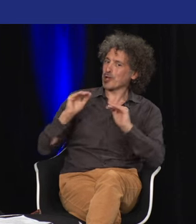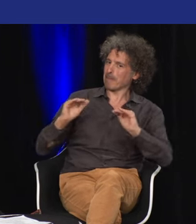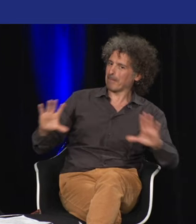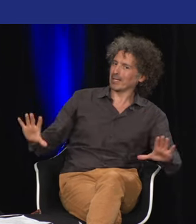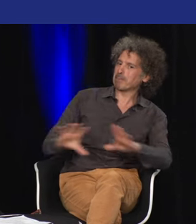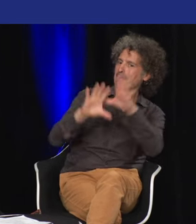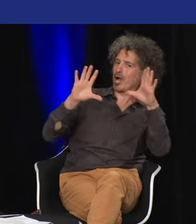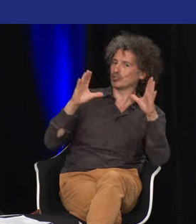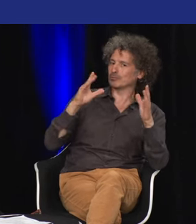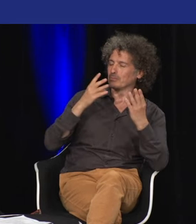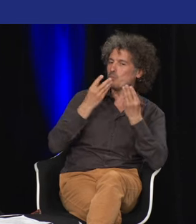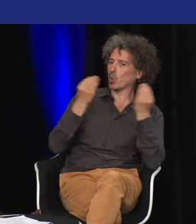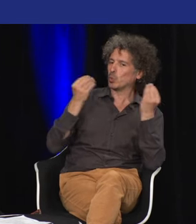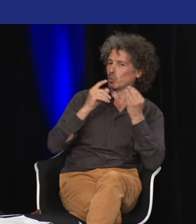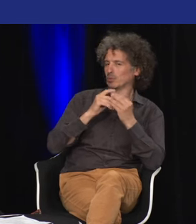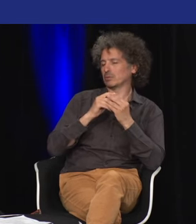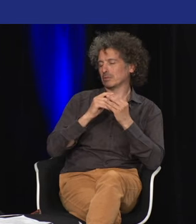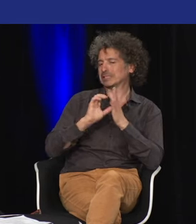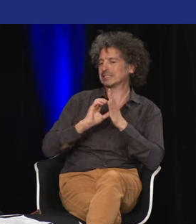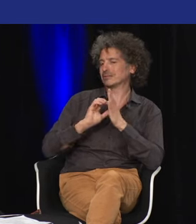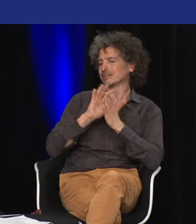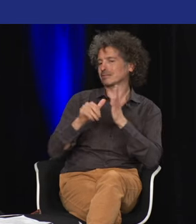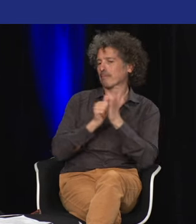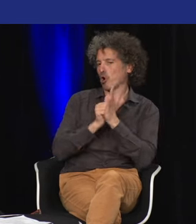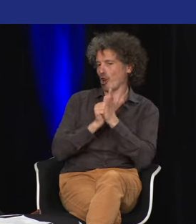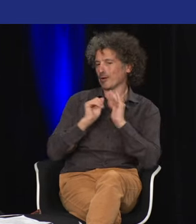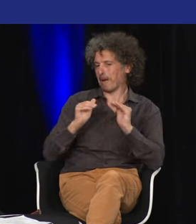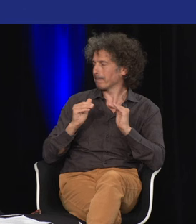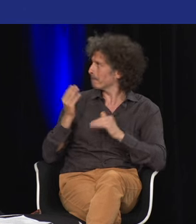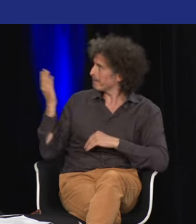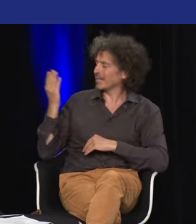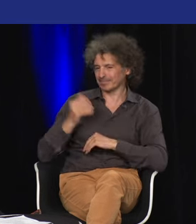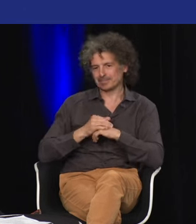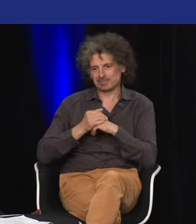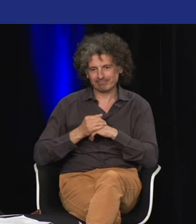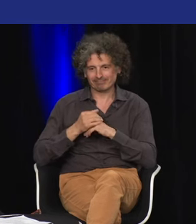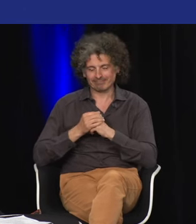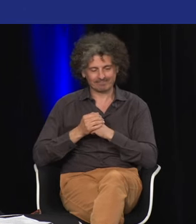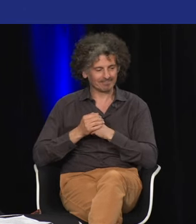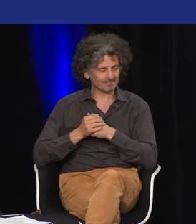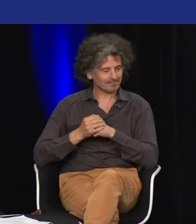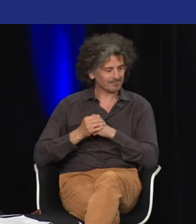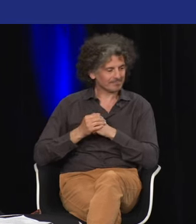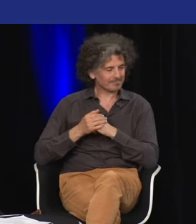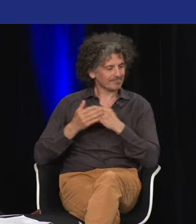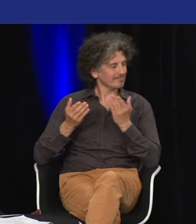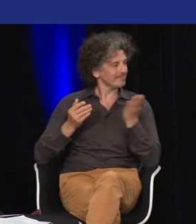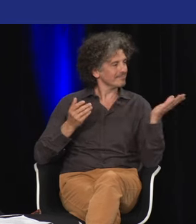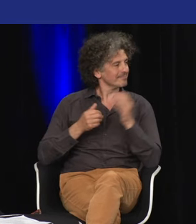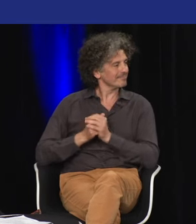c'est un artiste entendant qui a donc immortalisé cette scène et qui a une portée symbolique assez importante.